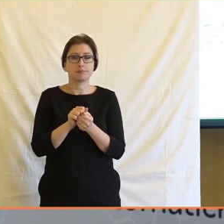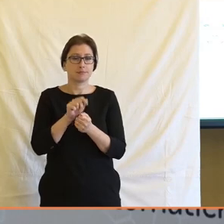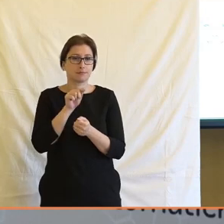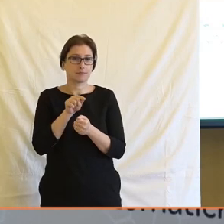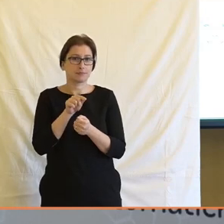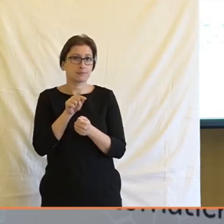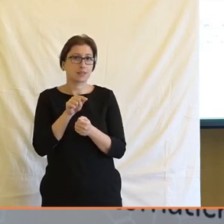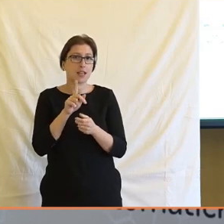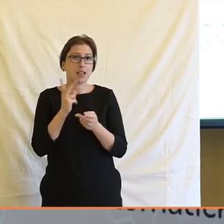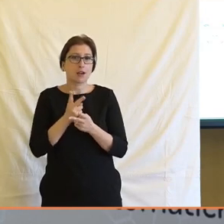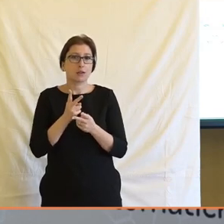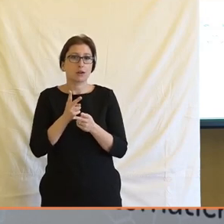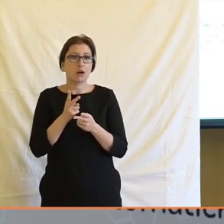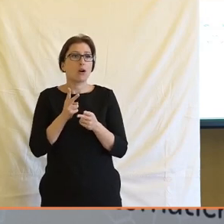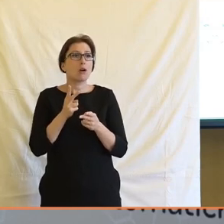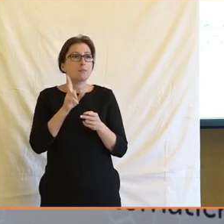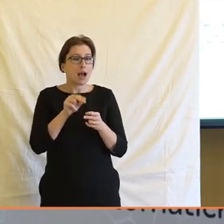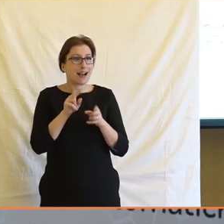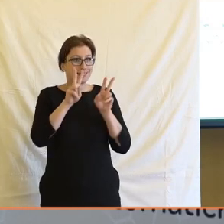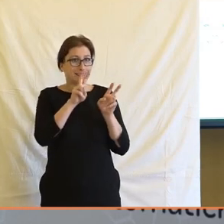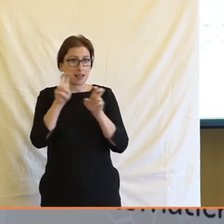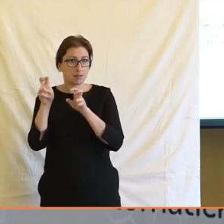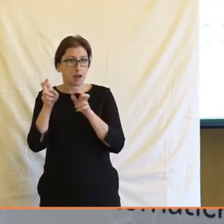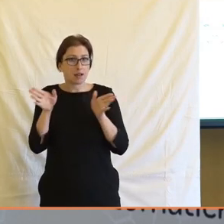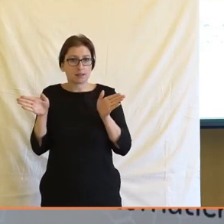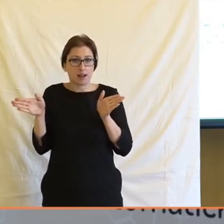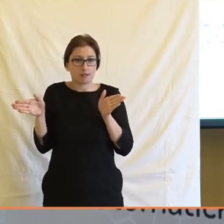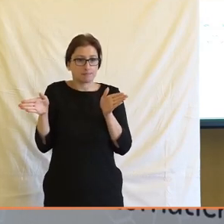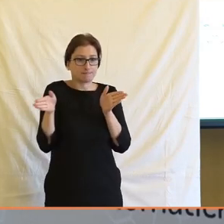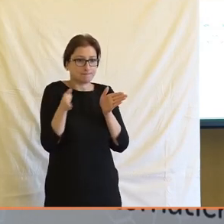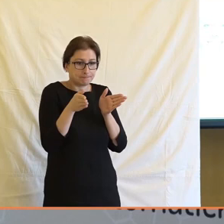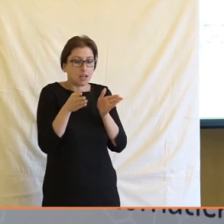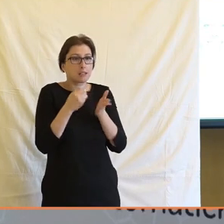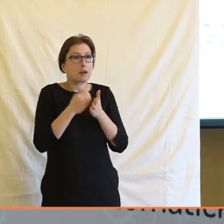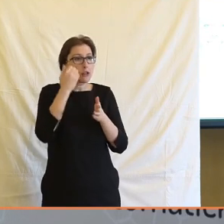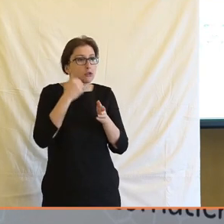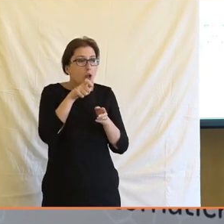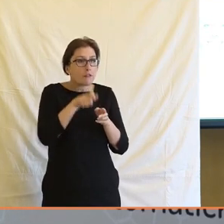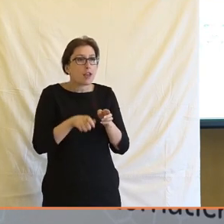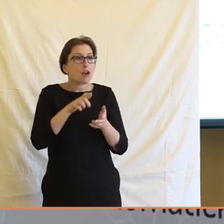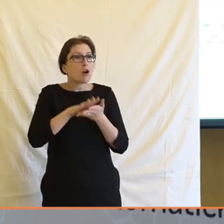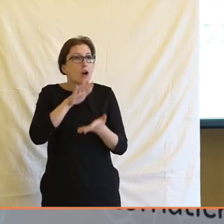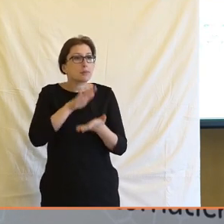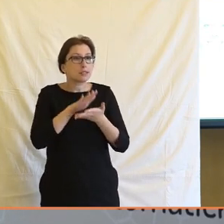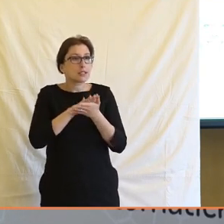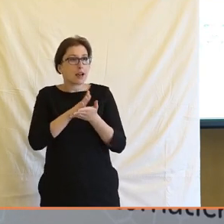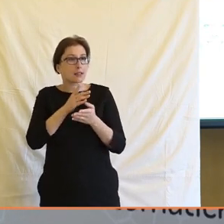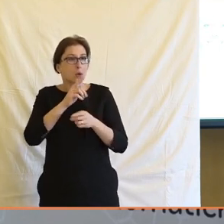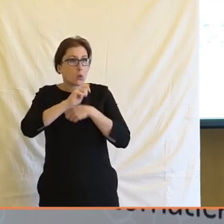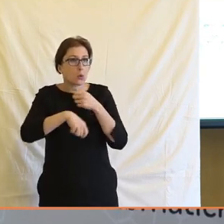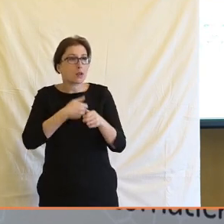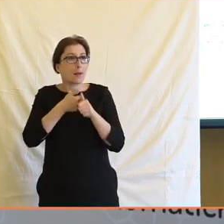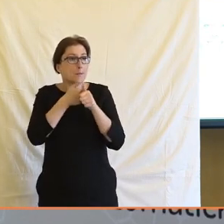to zužívání těch bublin kolem těch lidí, když budeme ten obsah tvořit na základě